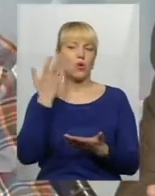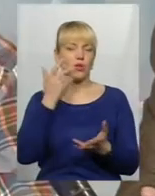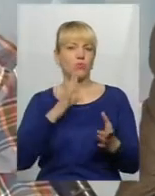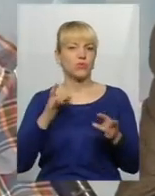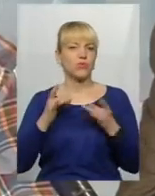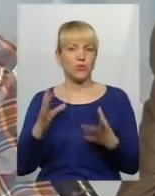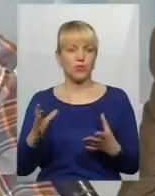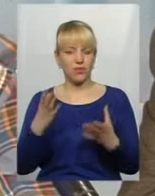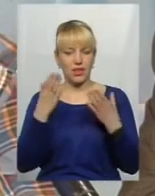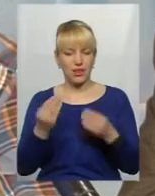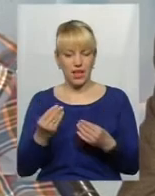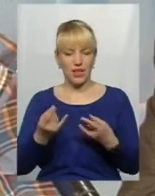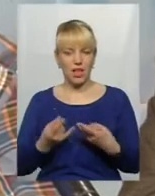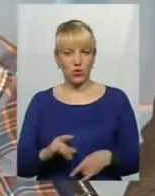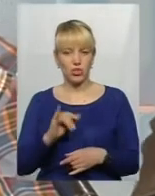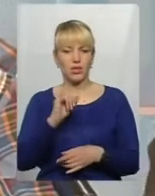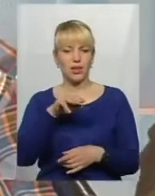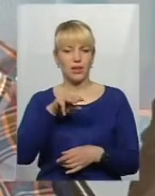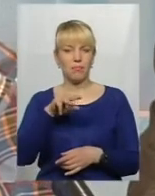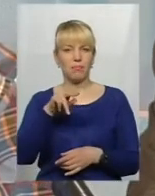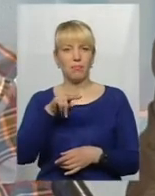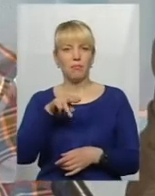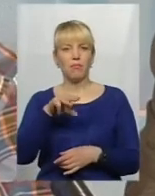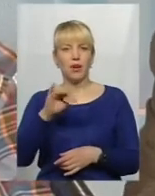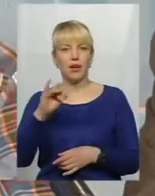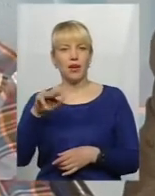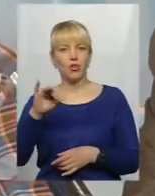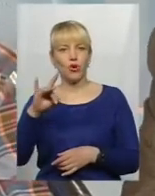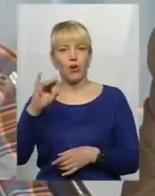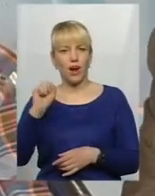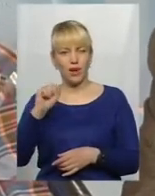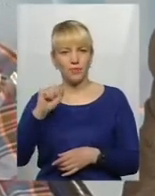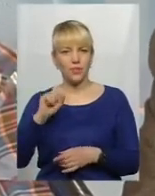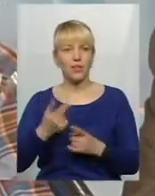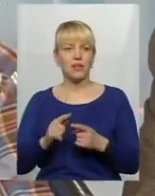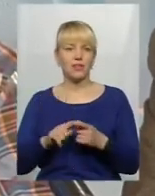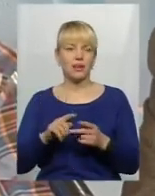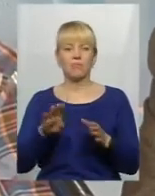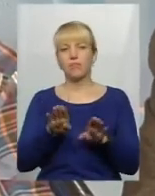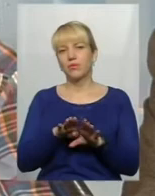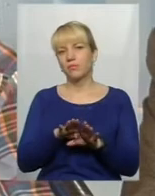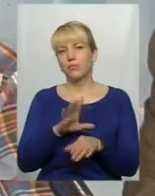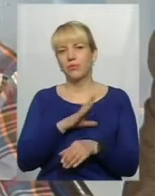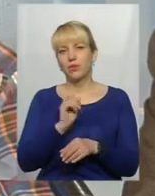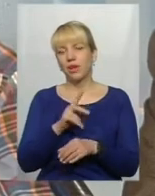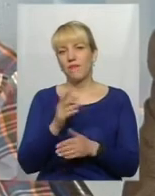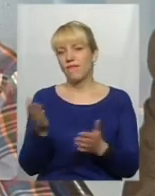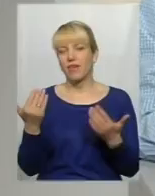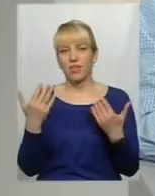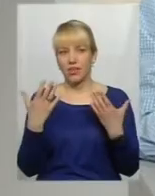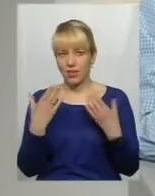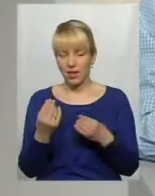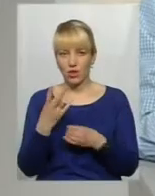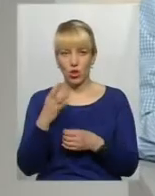імператора, наскільки я пам'ятаю, може помиляюся, але це щось було, здається, також був вихідний день.